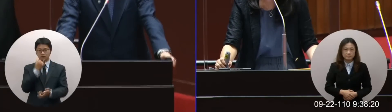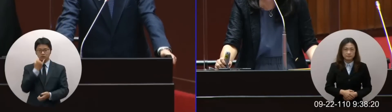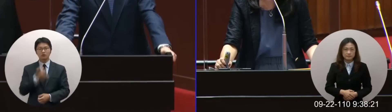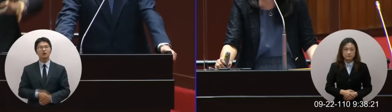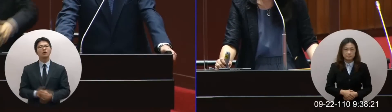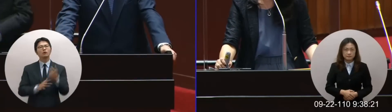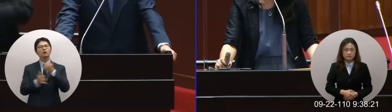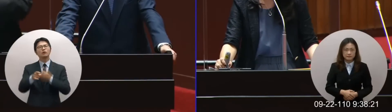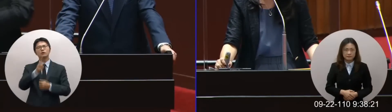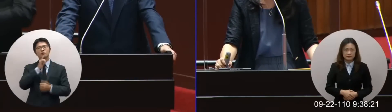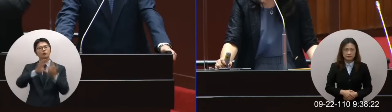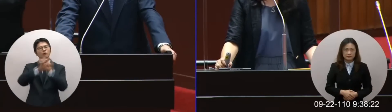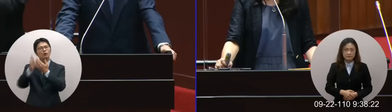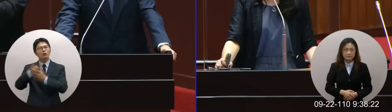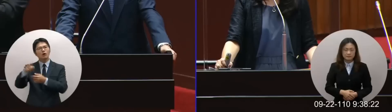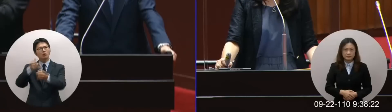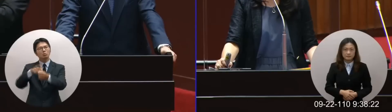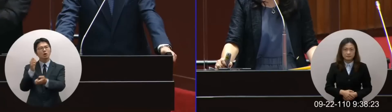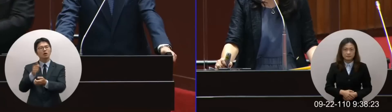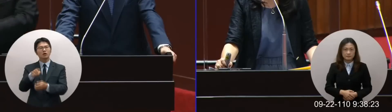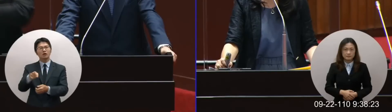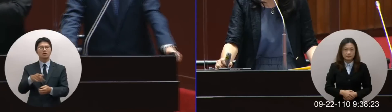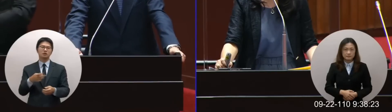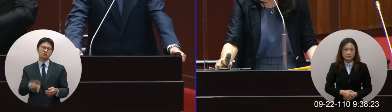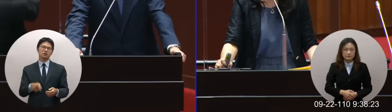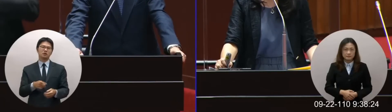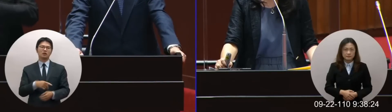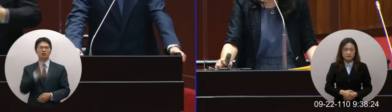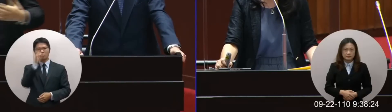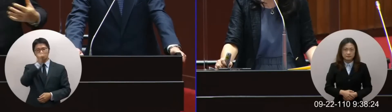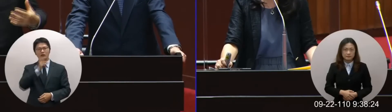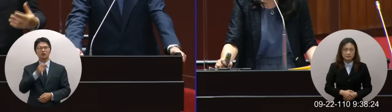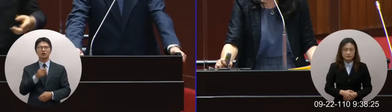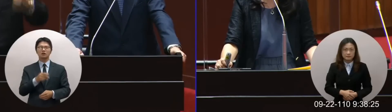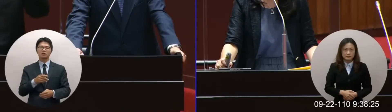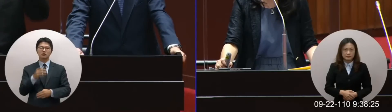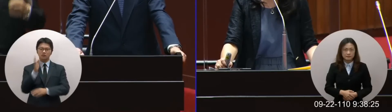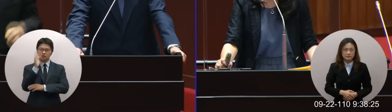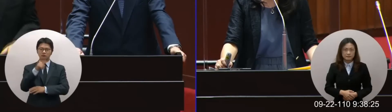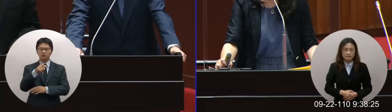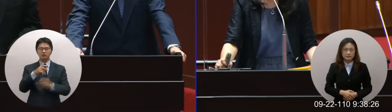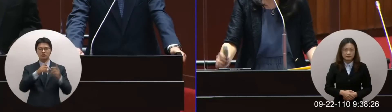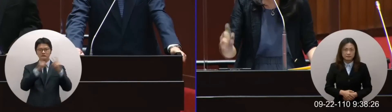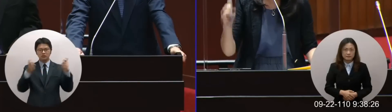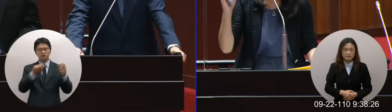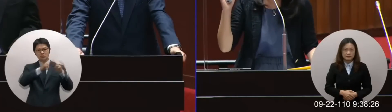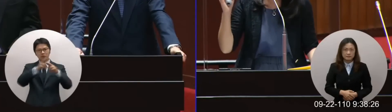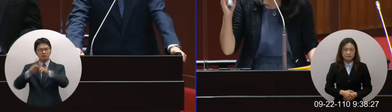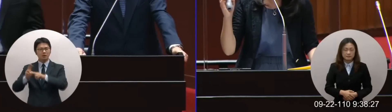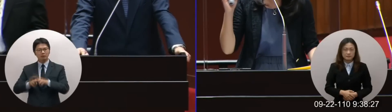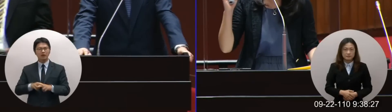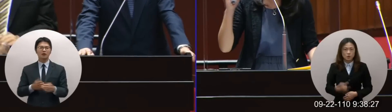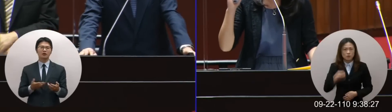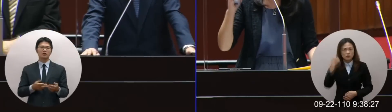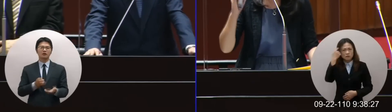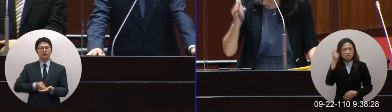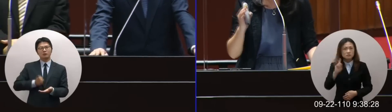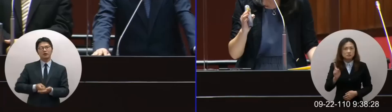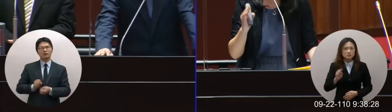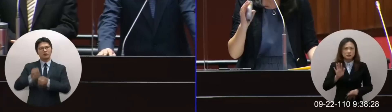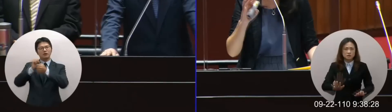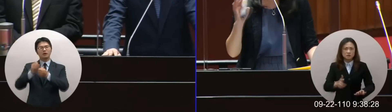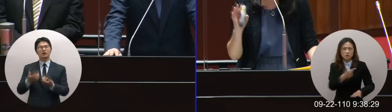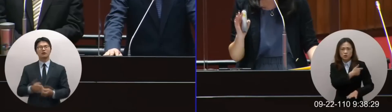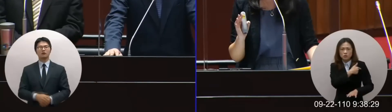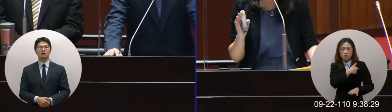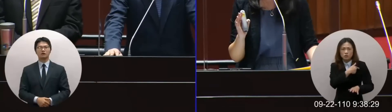目標可是他們又一再的封城了一再的又加鹽了也都常常這樣我的意思是說現在疫苗覆